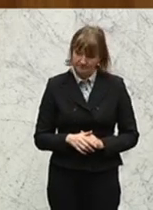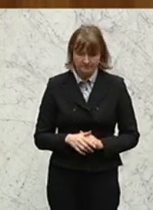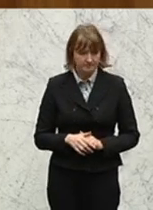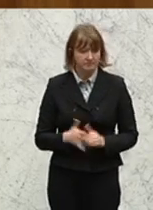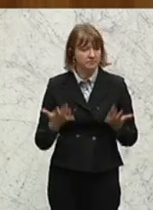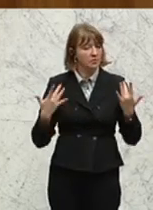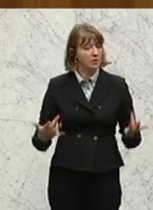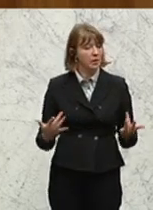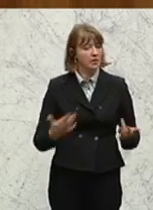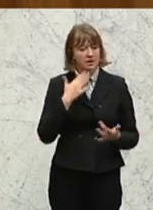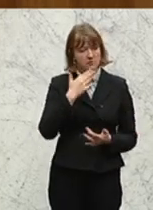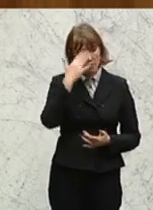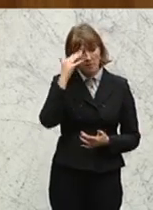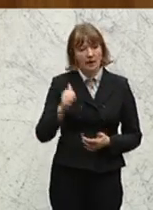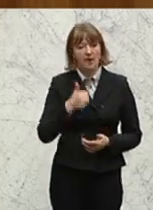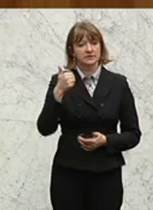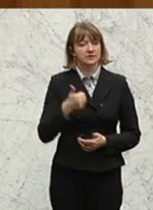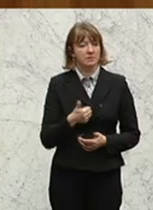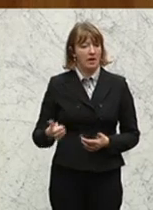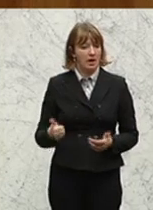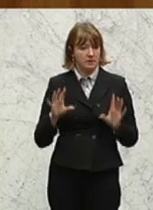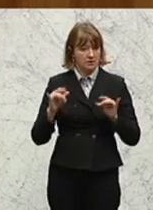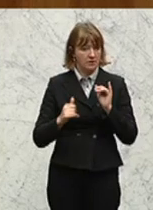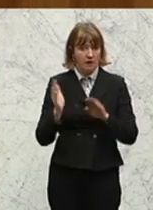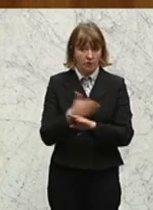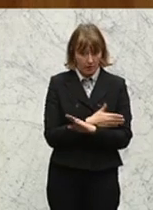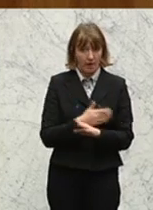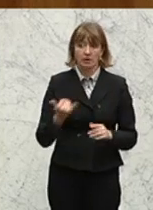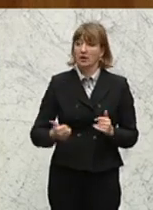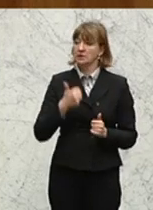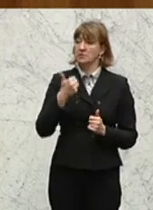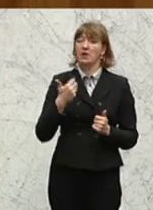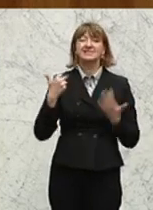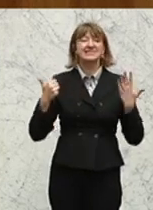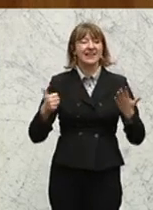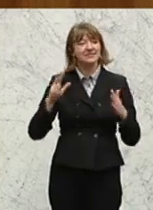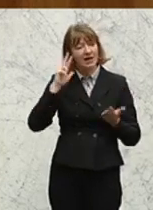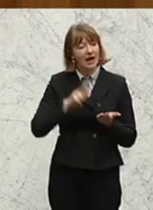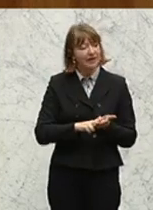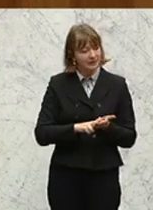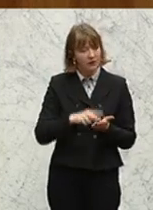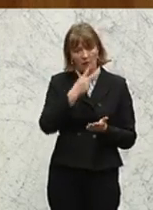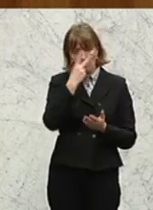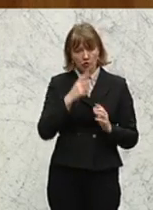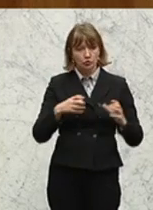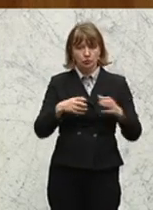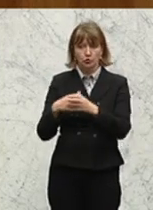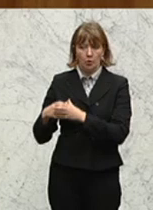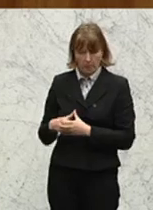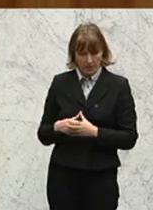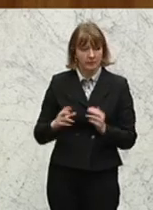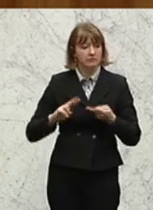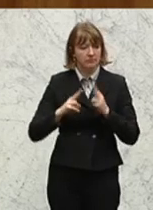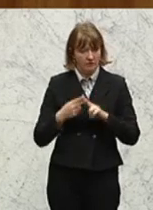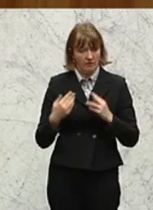Heuer im Sommer hat es erstmals nach zehn Jahren wieder ein Treffen der sechs anerkannten Autochtonenvolksgruppen gegeben, nämlich der